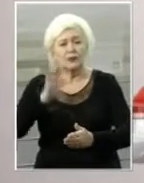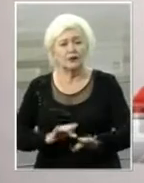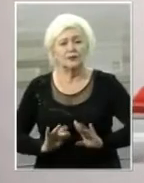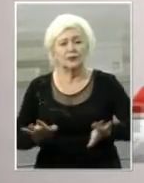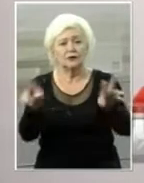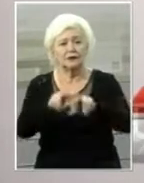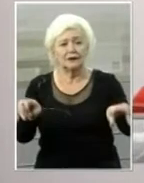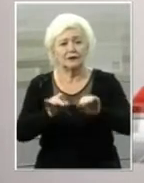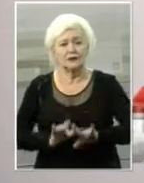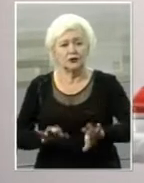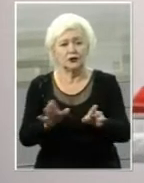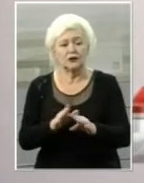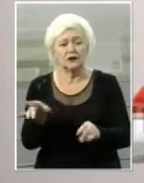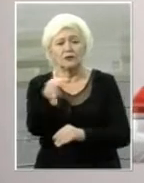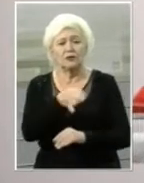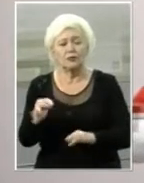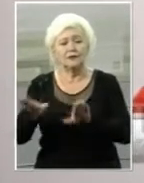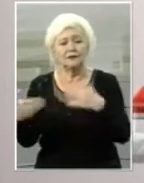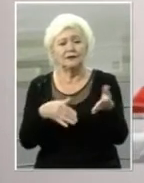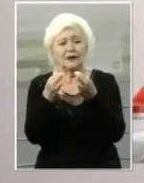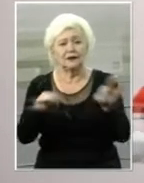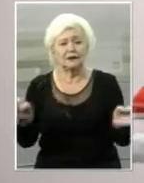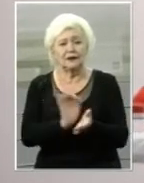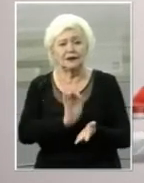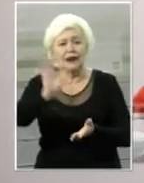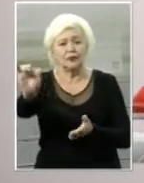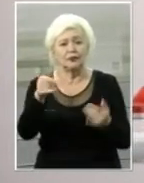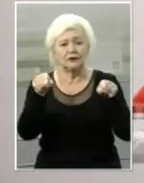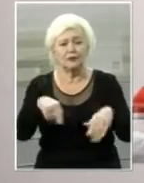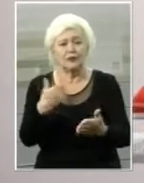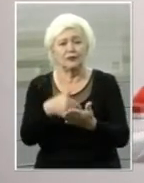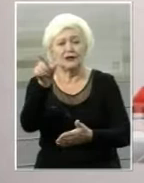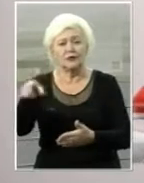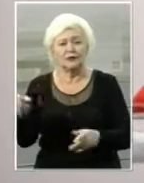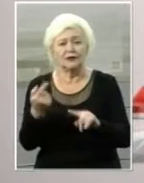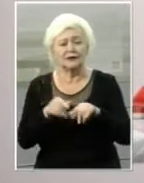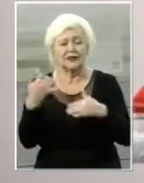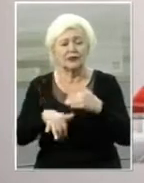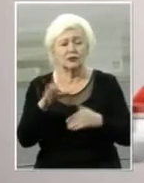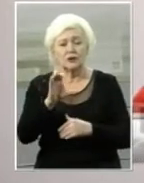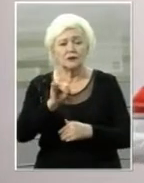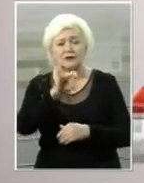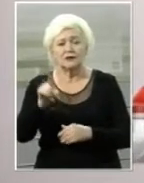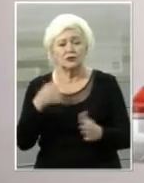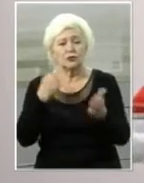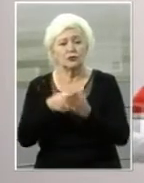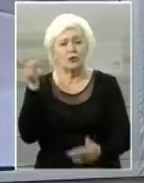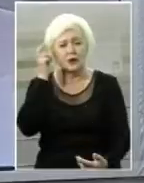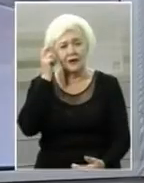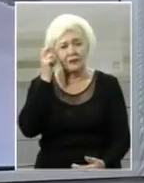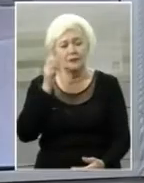дій. Прокуратури області надано дозвіл на етапування цього підозрювання з Херсонського СІЗО до Києва.